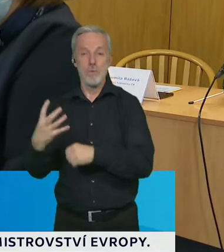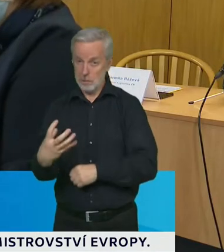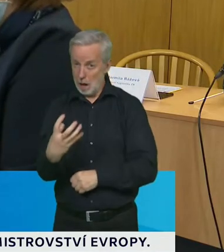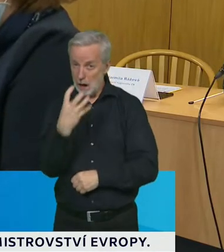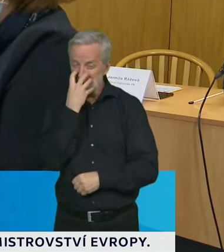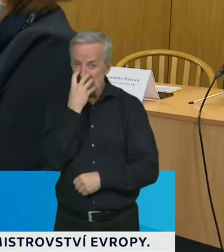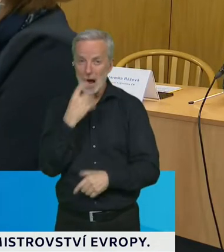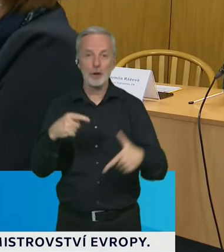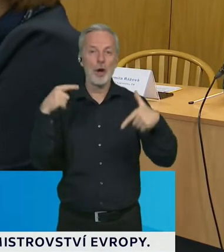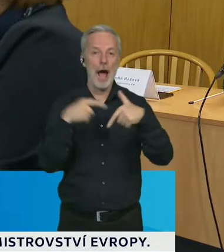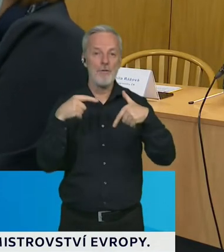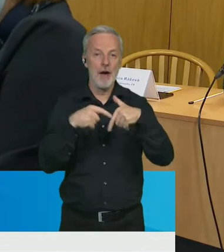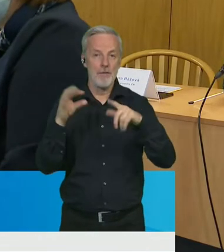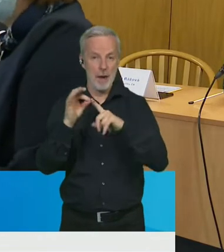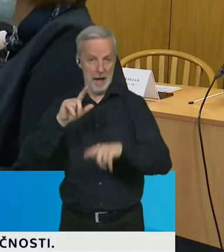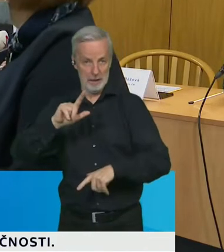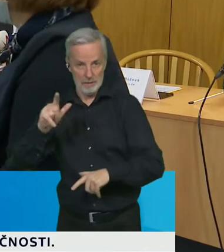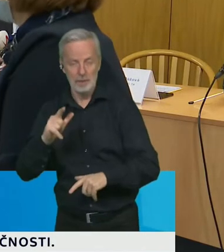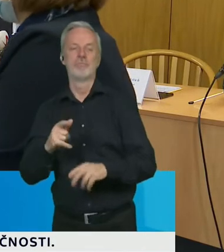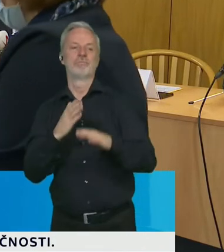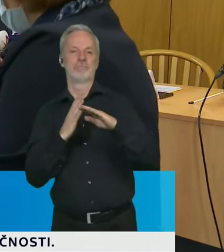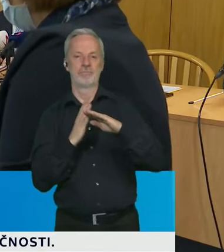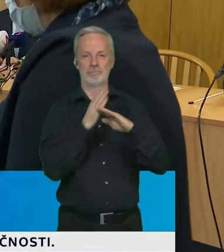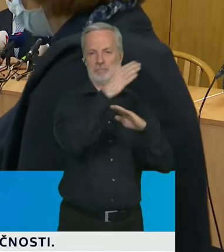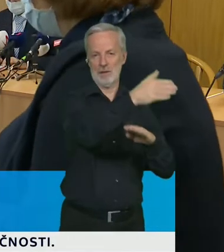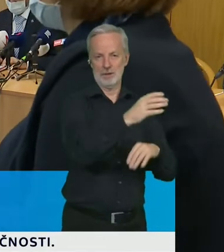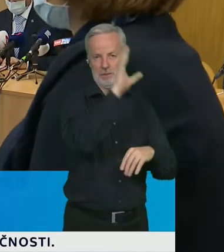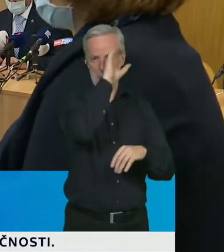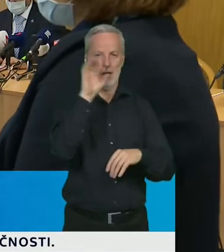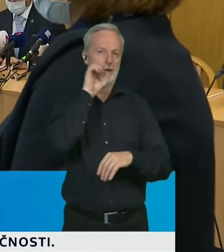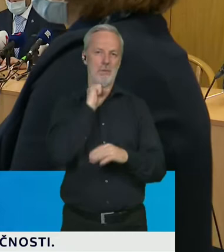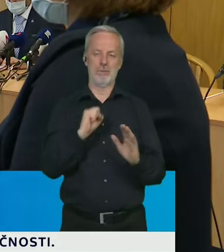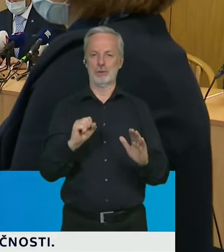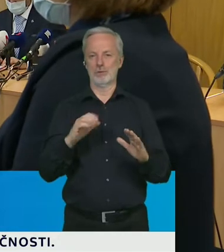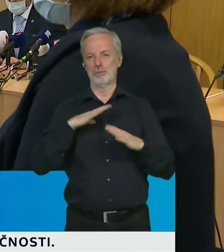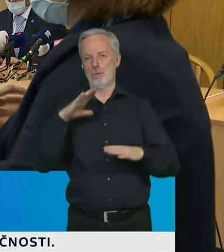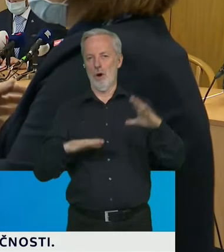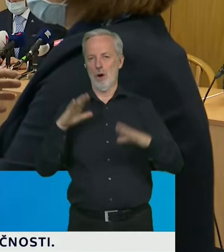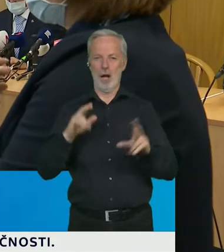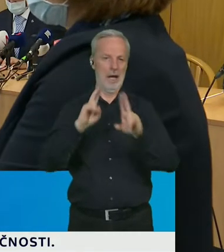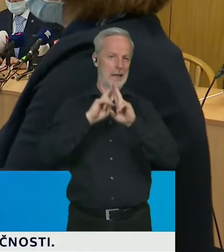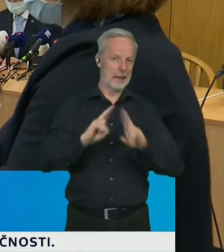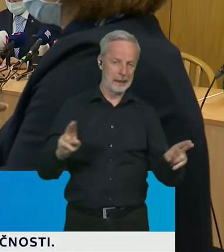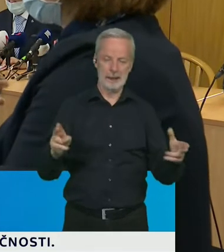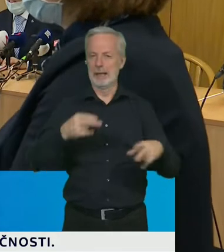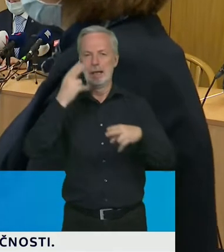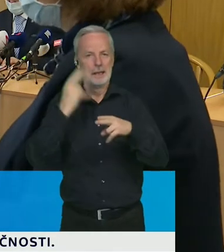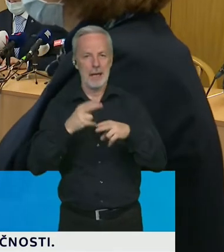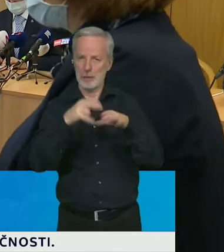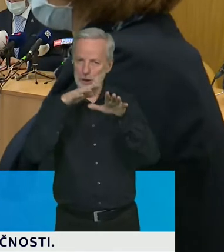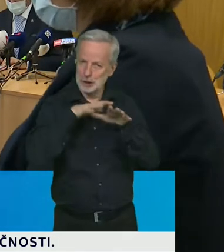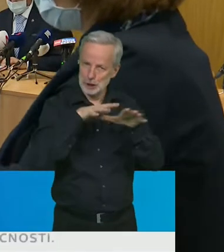navštívit v klidu a setkat se s tímto příbuzným, což si myslím, že přinese vzájemné